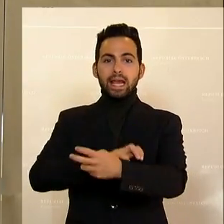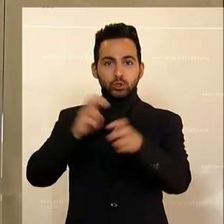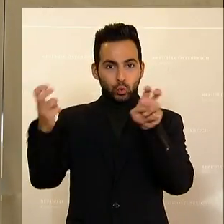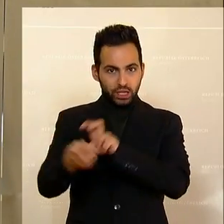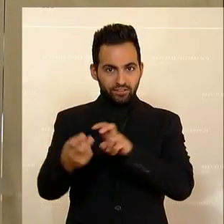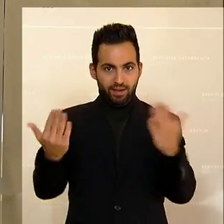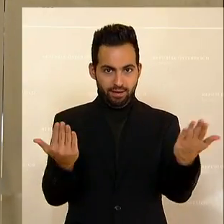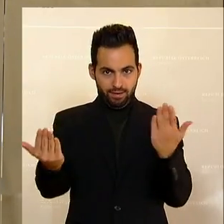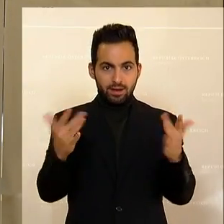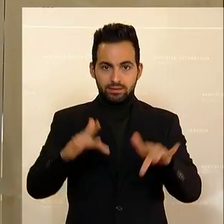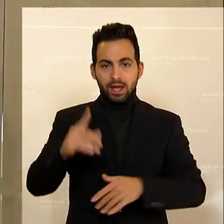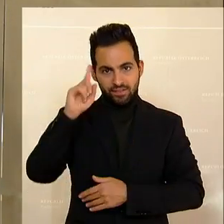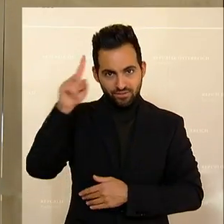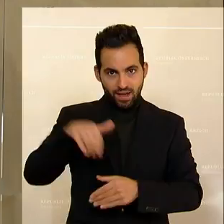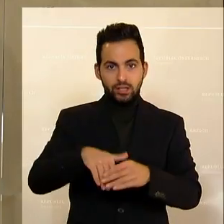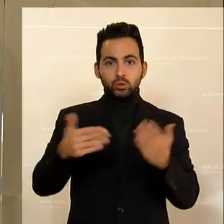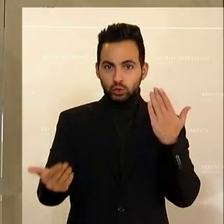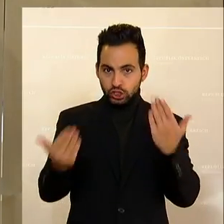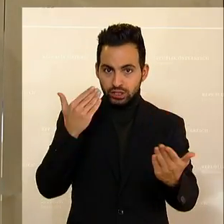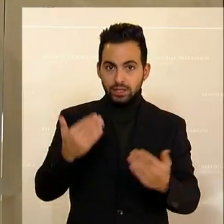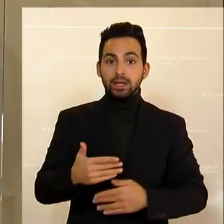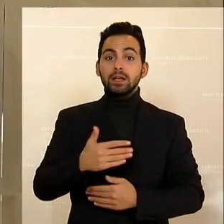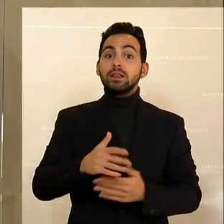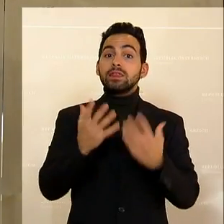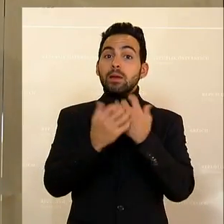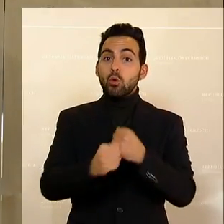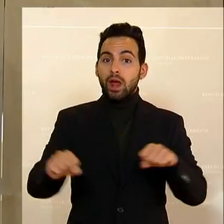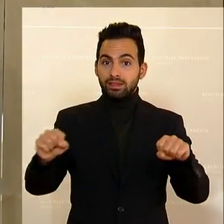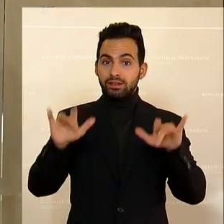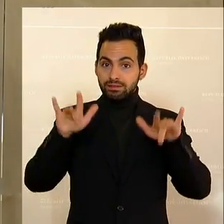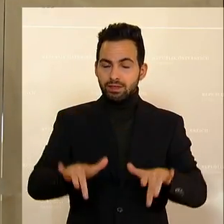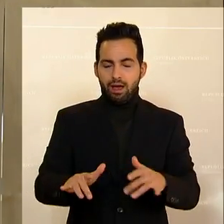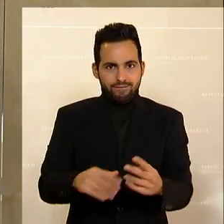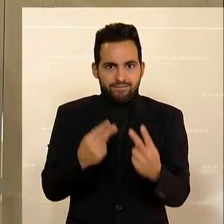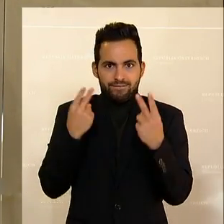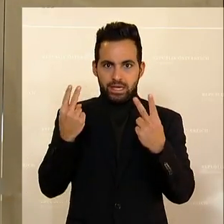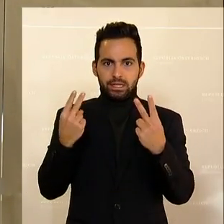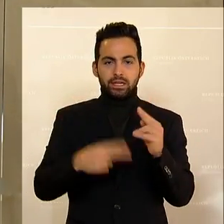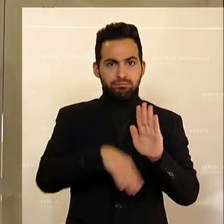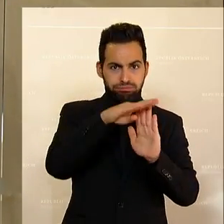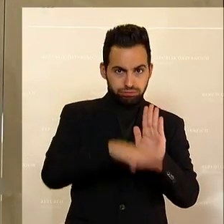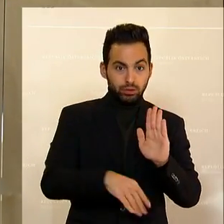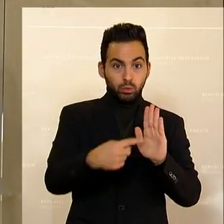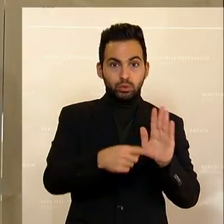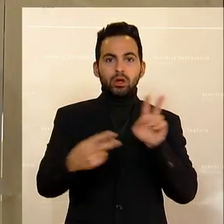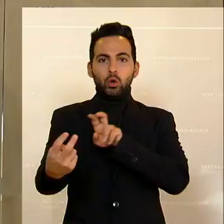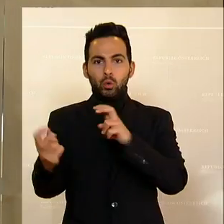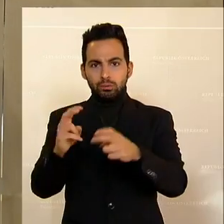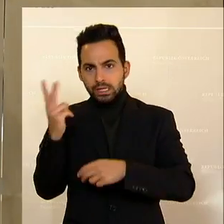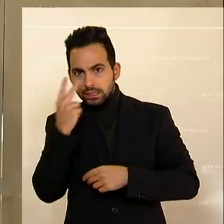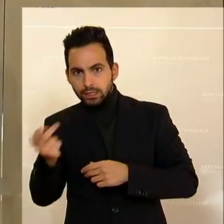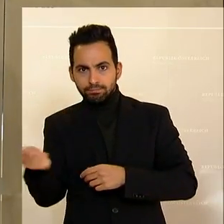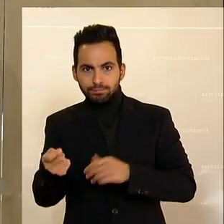Und ich halte das für eine Demokratie, für ganz entscheidend, dass wir diese Differenzierung kennen.